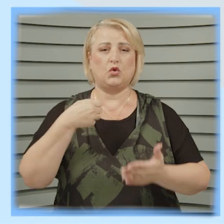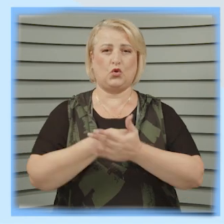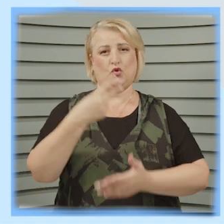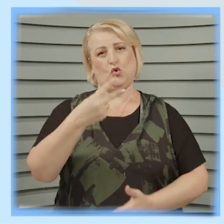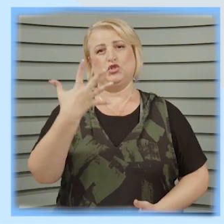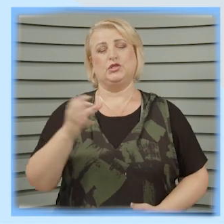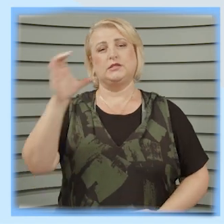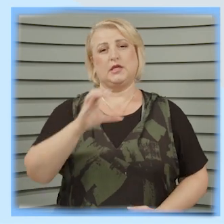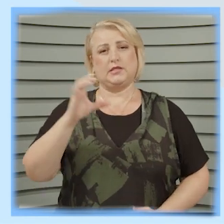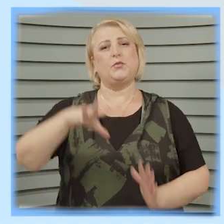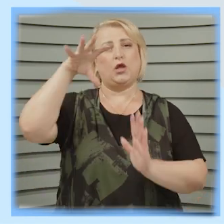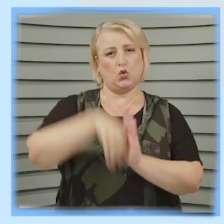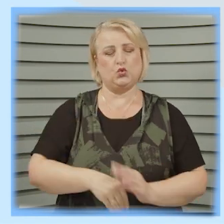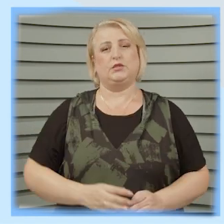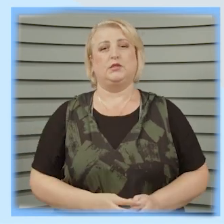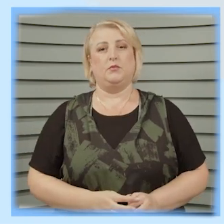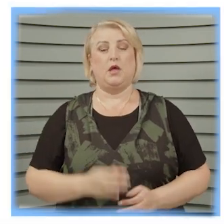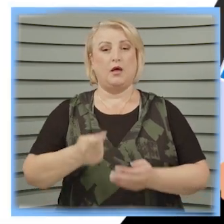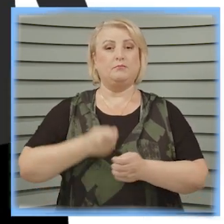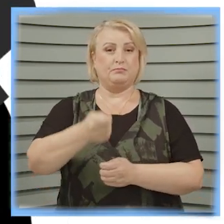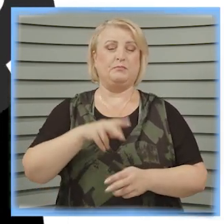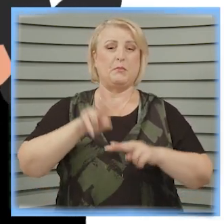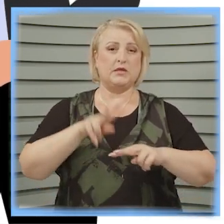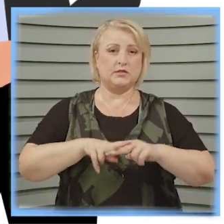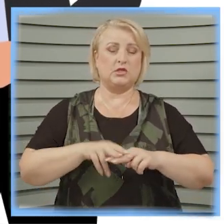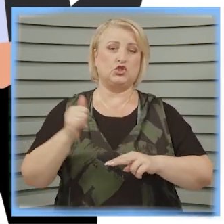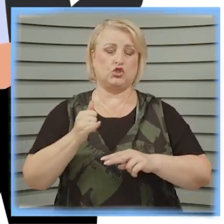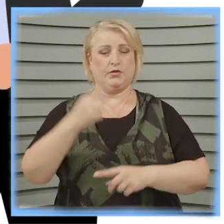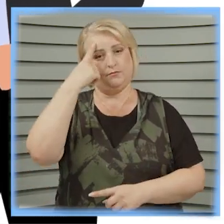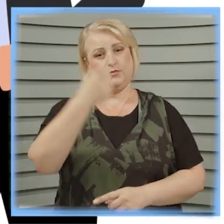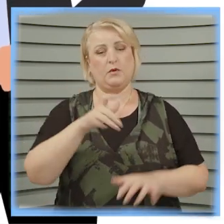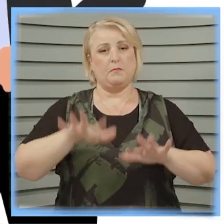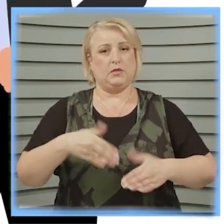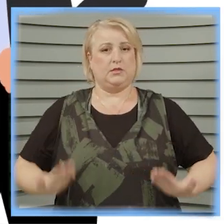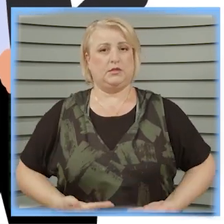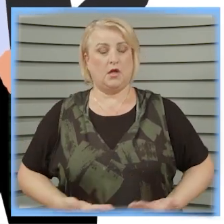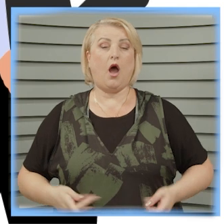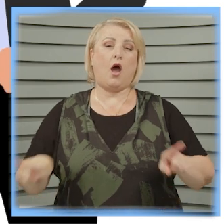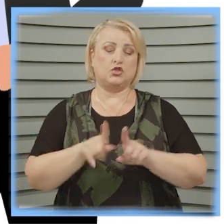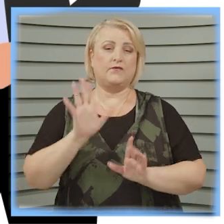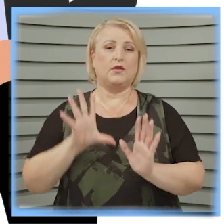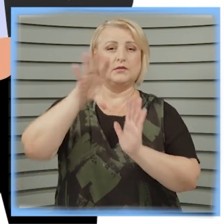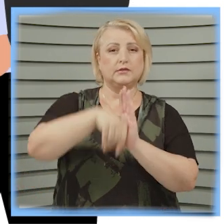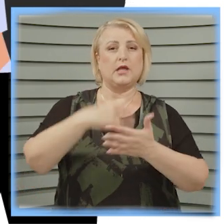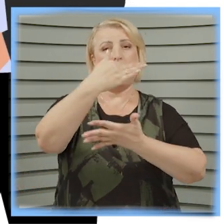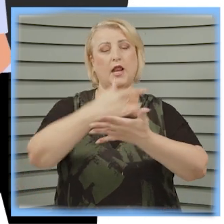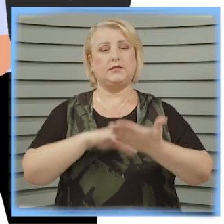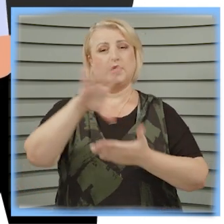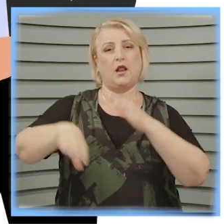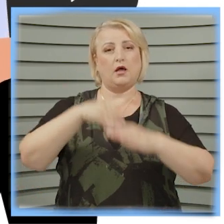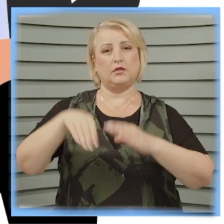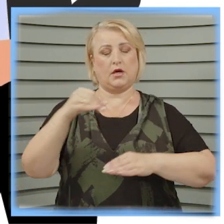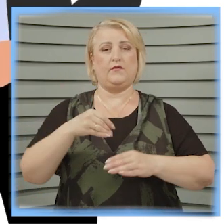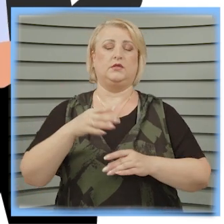face asta? Până pe 25 septembrie, inclusiv. Prezintă buletinul de identitate și declare-ți locul de ședere. Astfel, vei fi inclus în